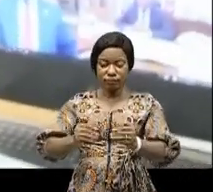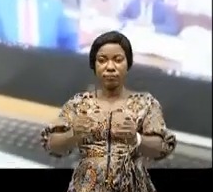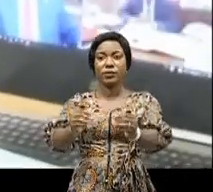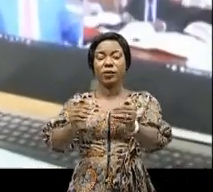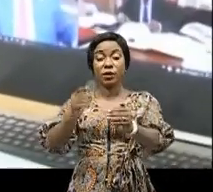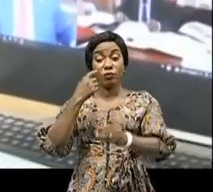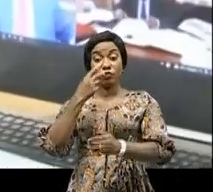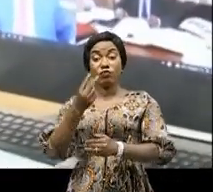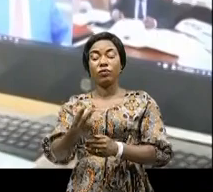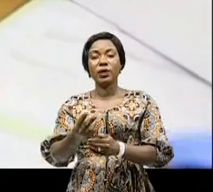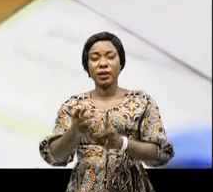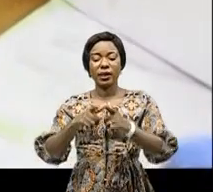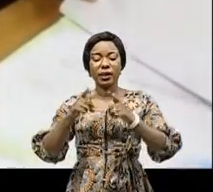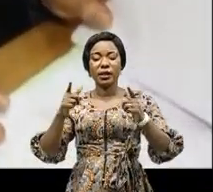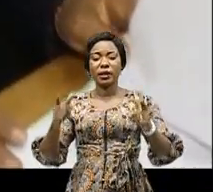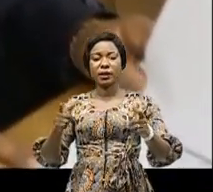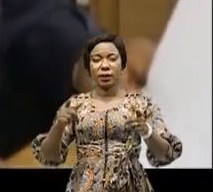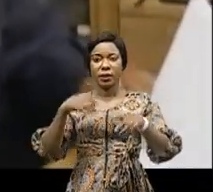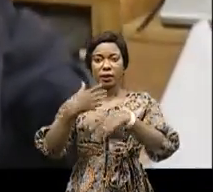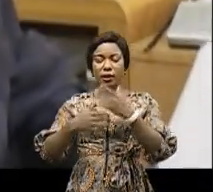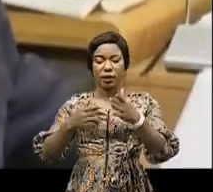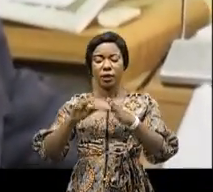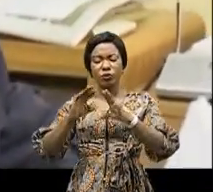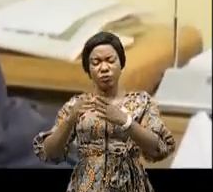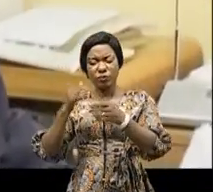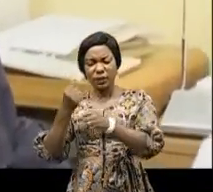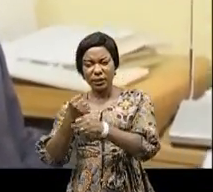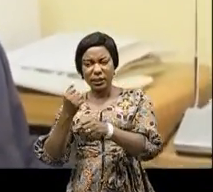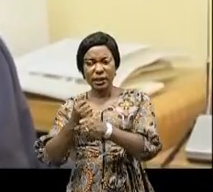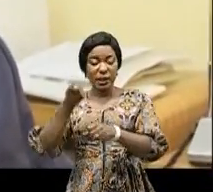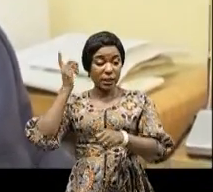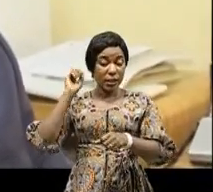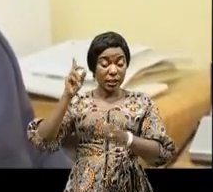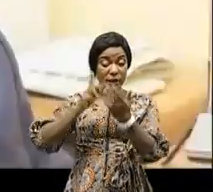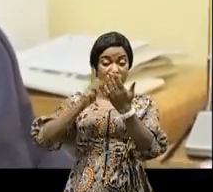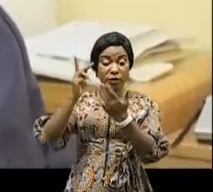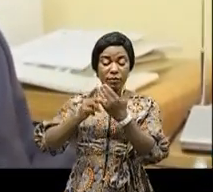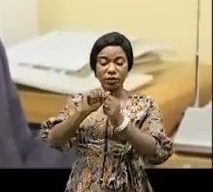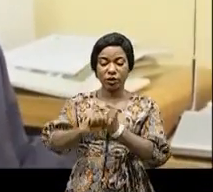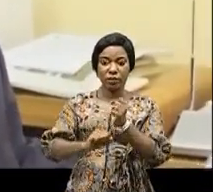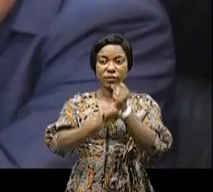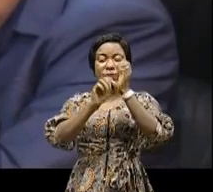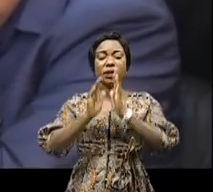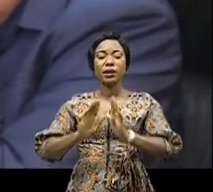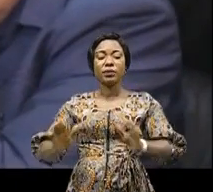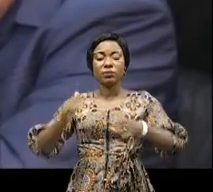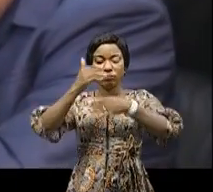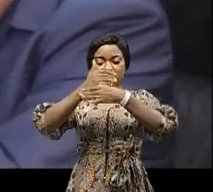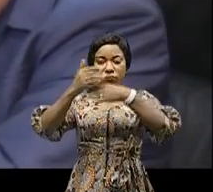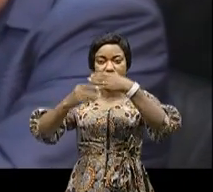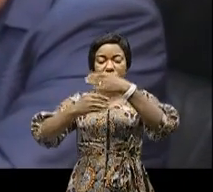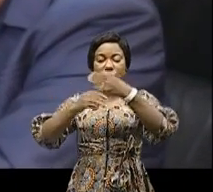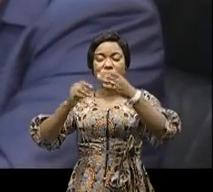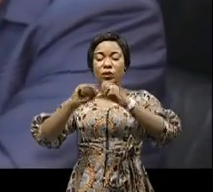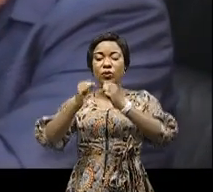palper du doigt les grandes réalisations des ouvrages exécutés dans le cadre du projet de renforcement des infrastructures socio-économiques